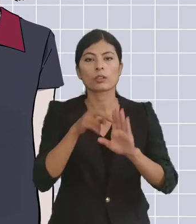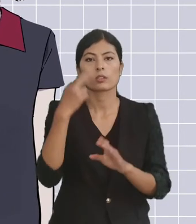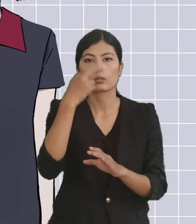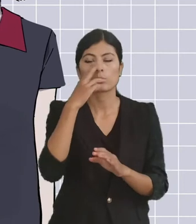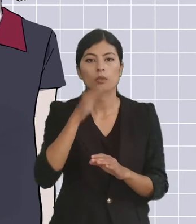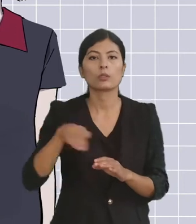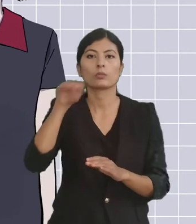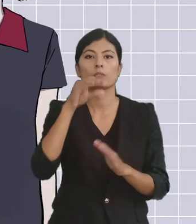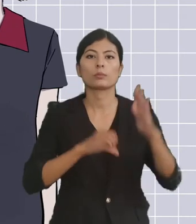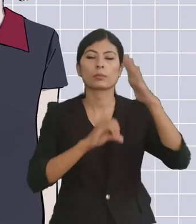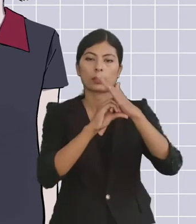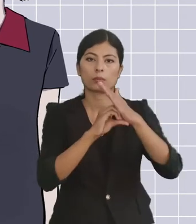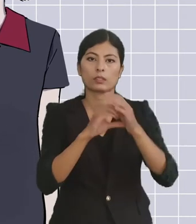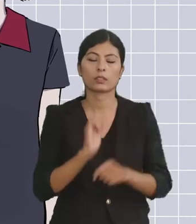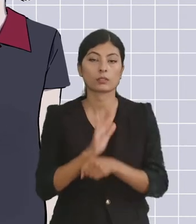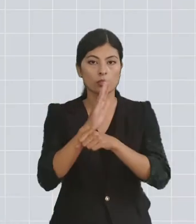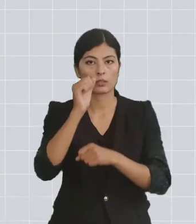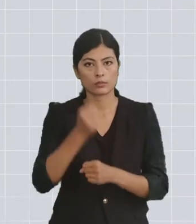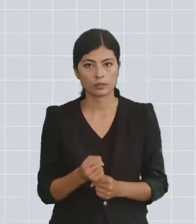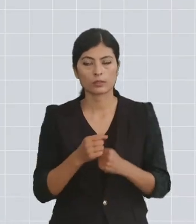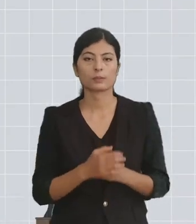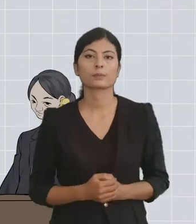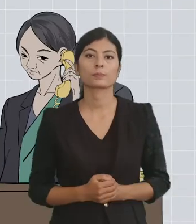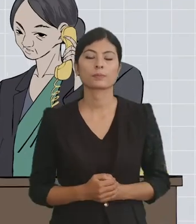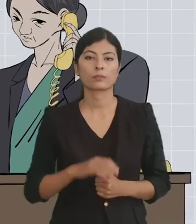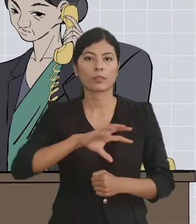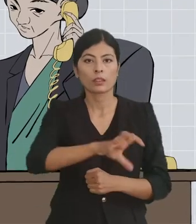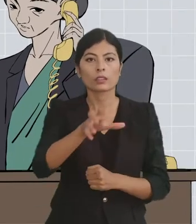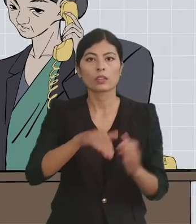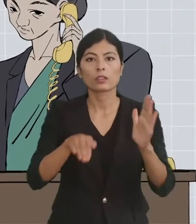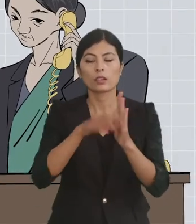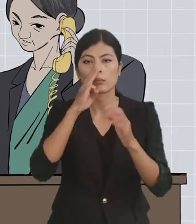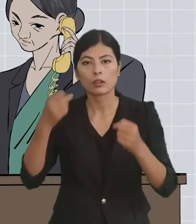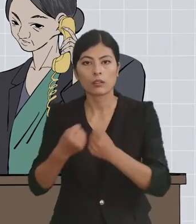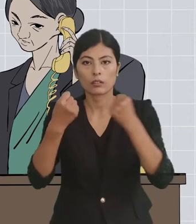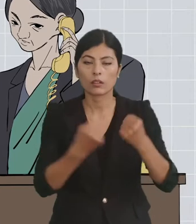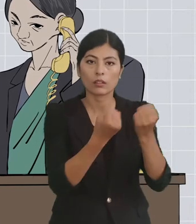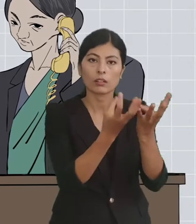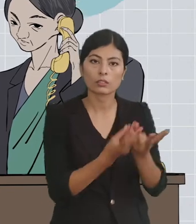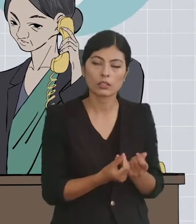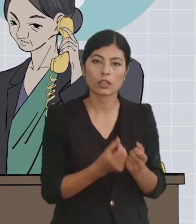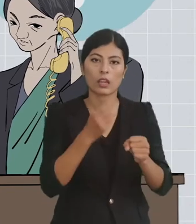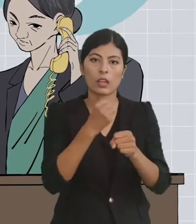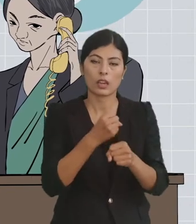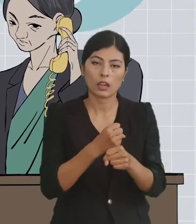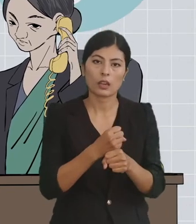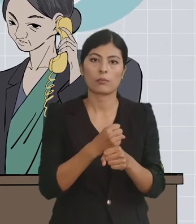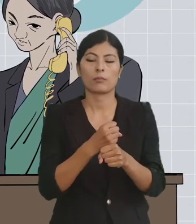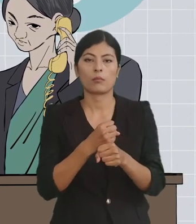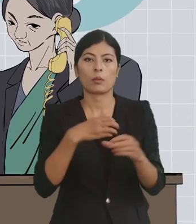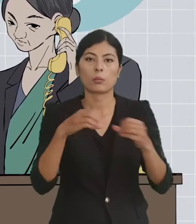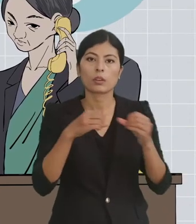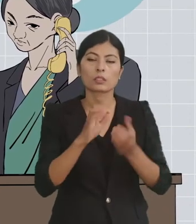प्राथा मिक्ताक साथ क्रियासिल रहने इस्ताने तो हमा घटे को गटना हरू को संख्या प्रकार प्रकृतिक को आधार्मा